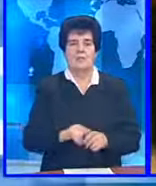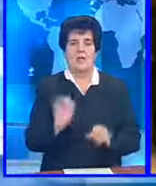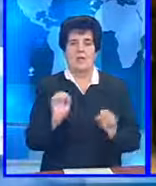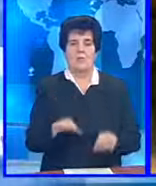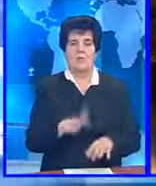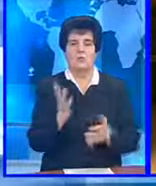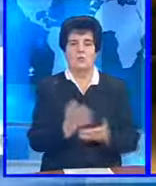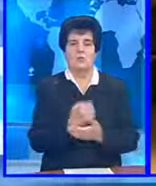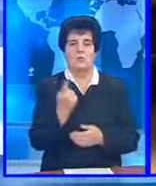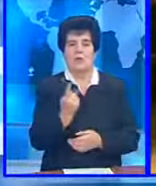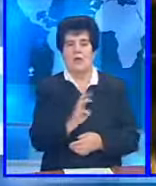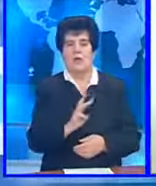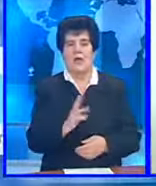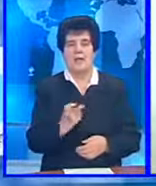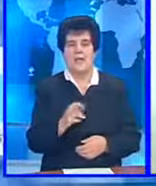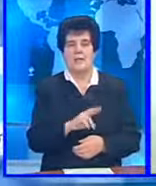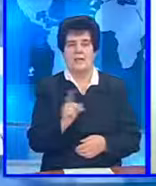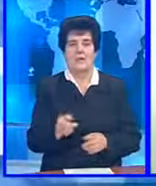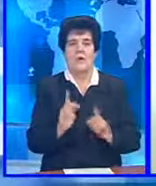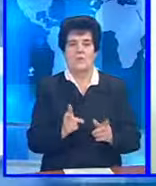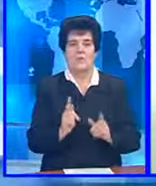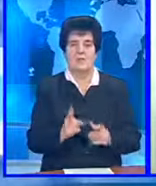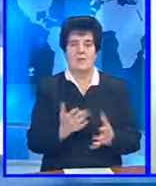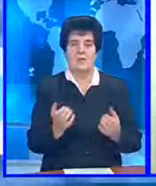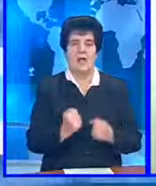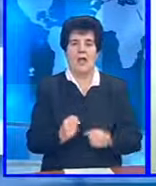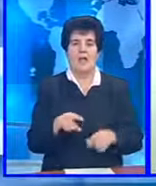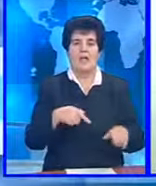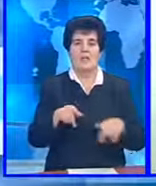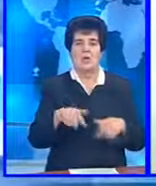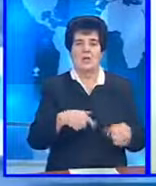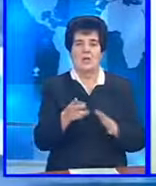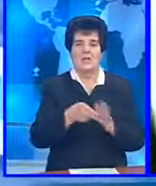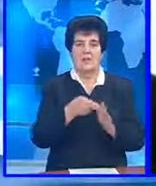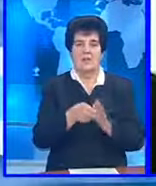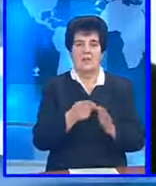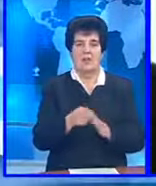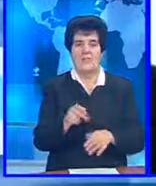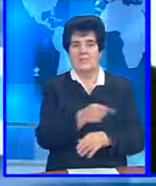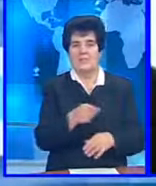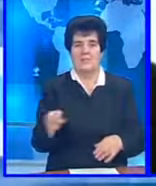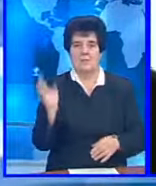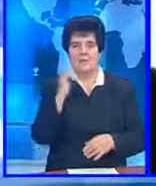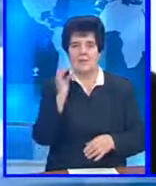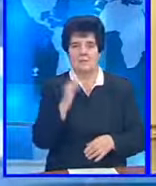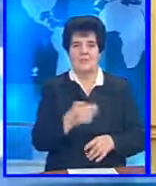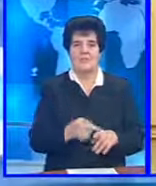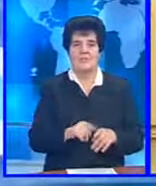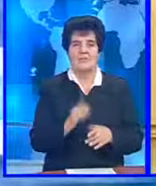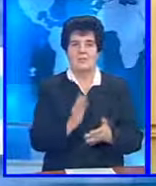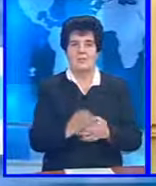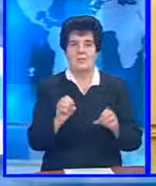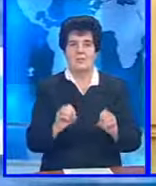ajunge împreună cu premierul Iurie Leancă la o înțelegeră privind reluarea circulației transportului feroviar pe segmentul transnistrean. sublinind că aceasta este o